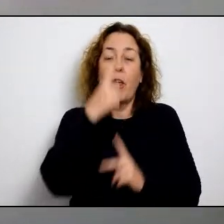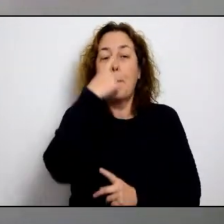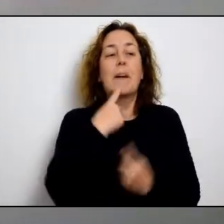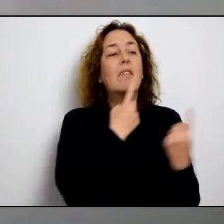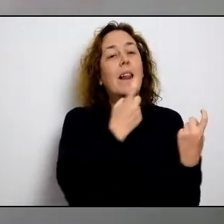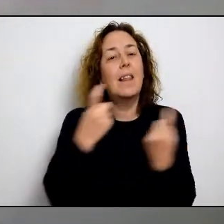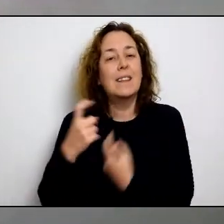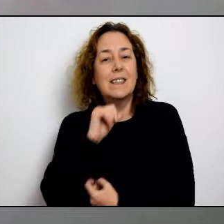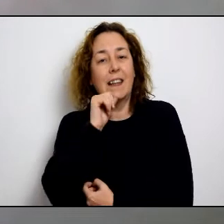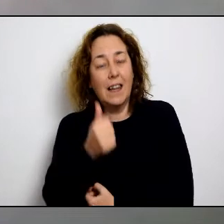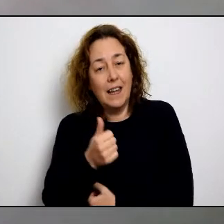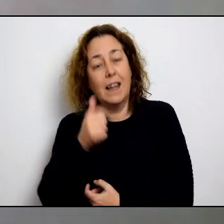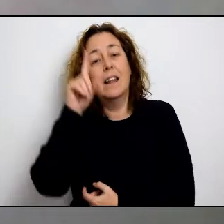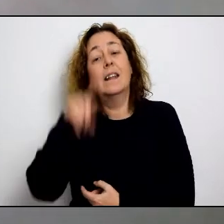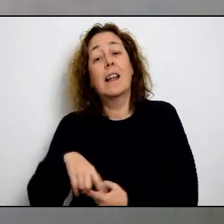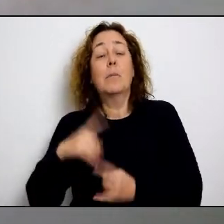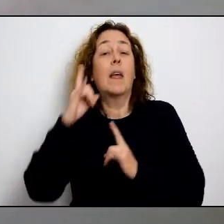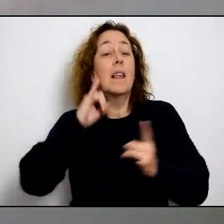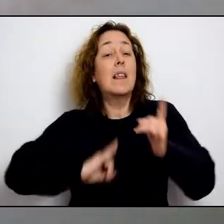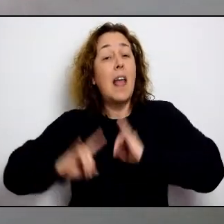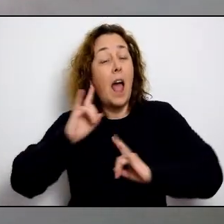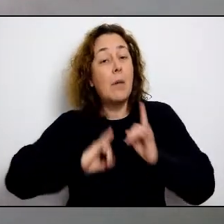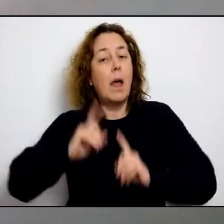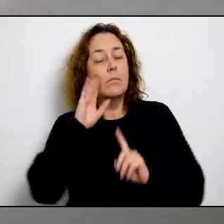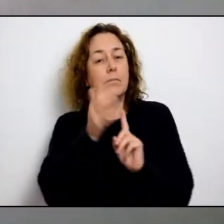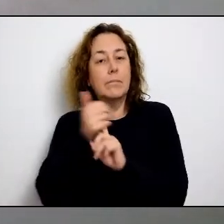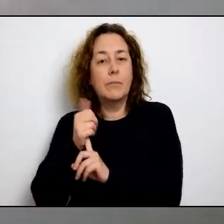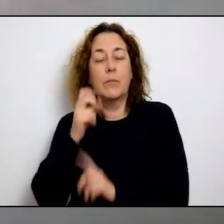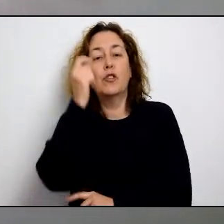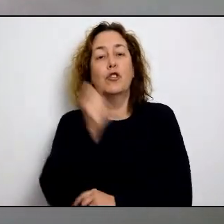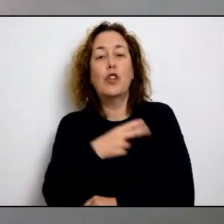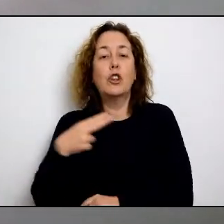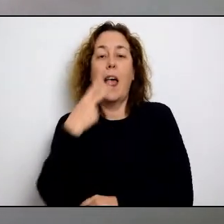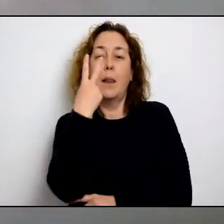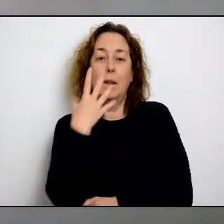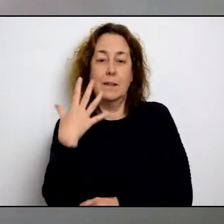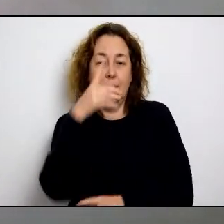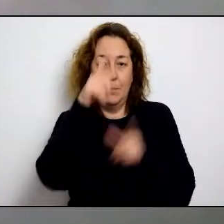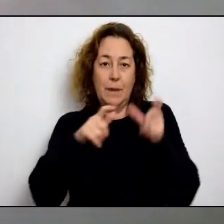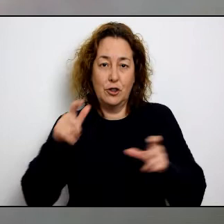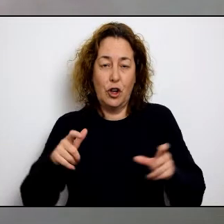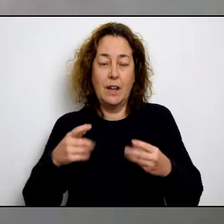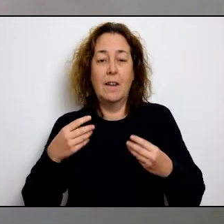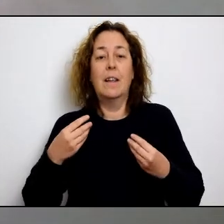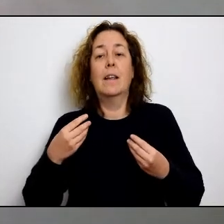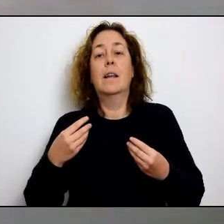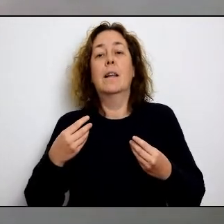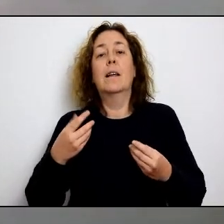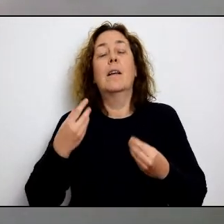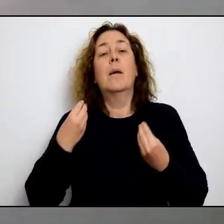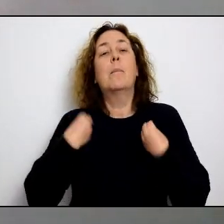fent una gran feina detectant a través dels serveis socials perfils d'aquesta necessitat, però tot i així s'han detectat arrel de les